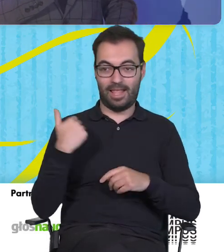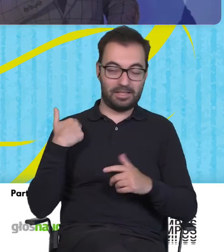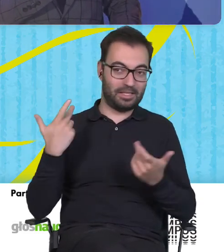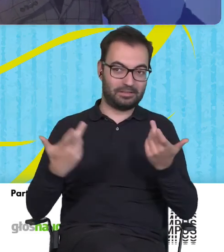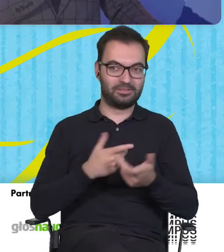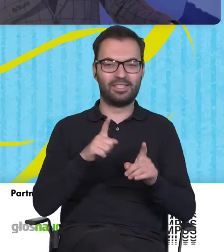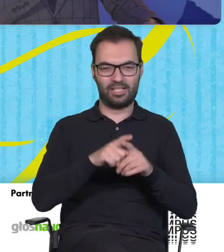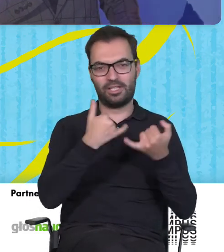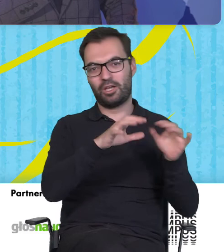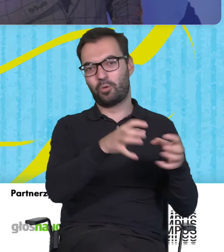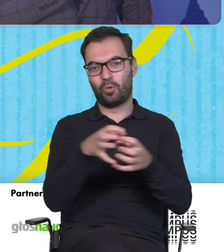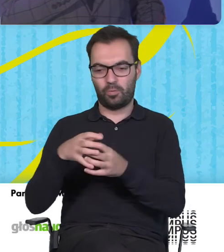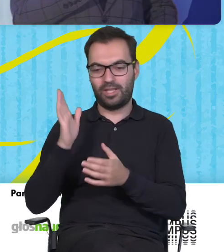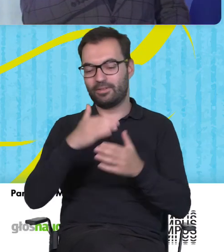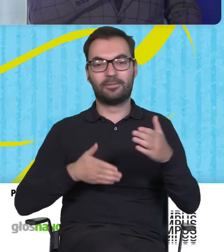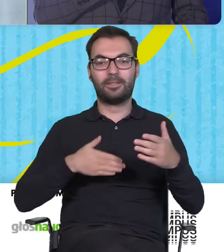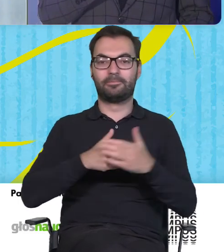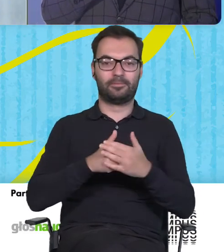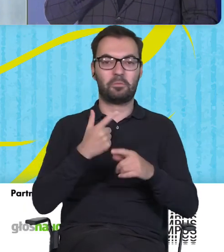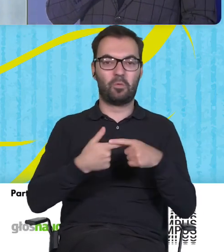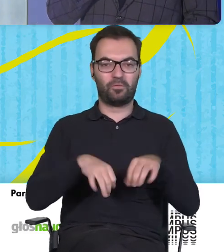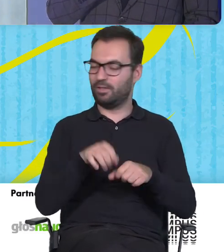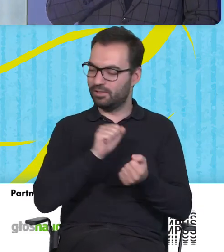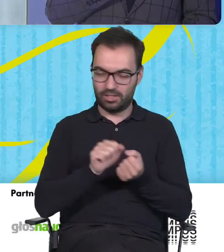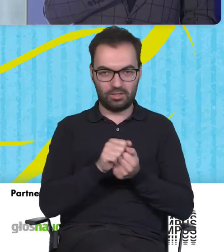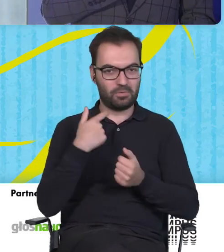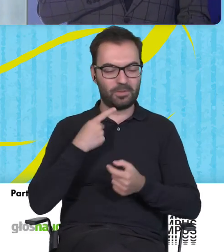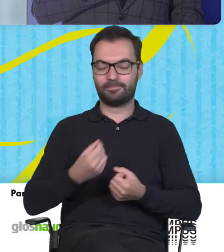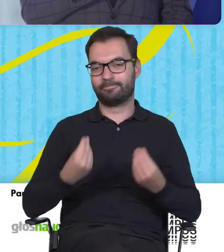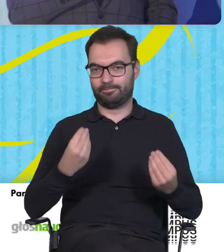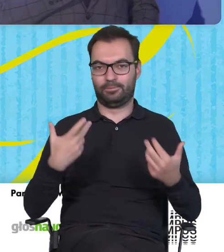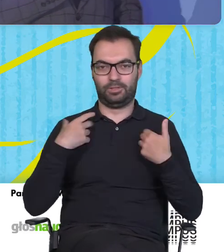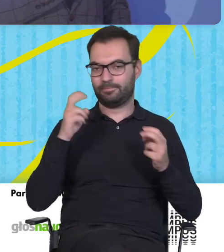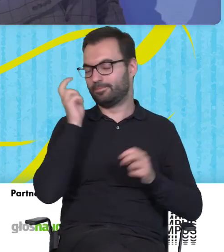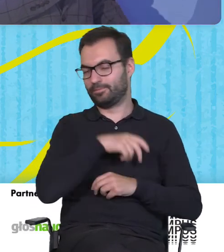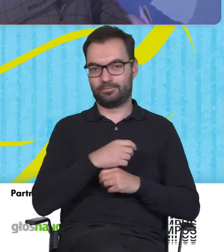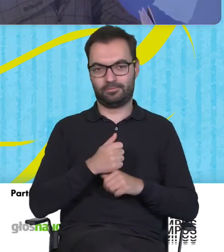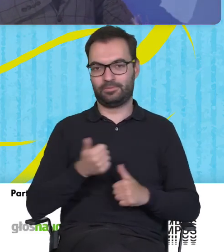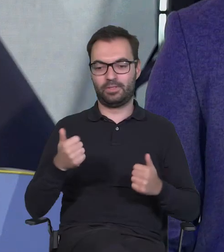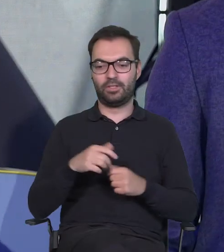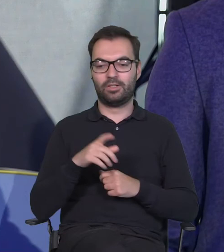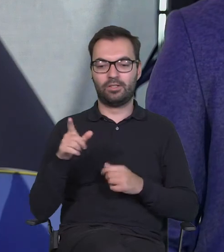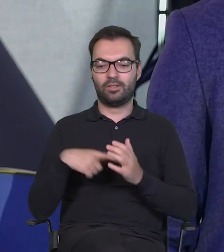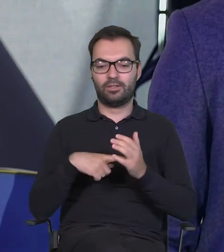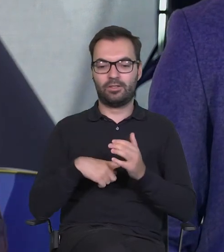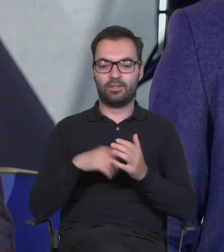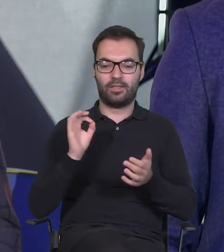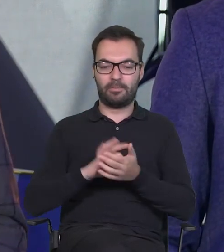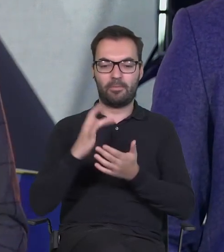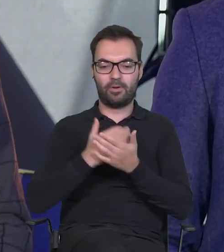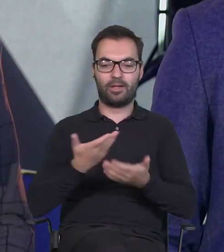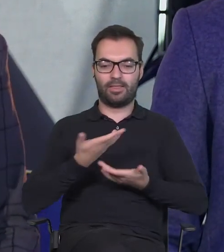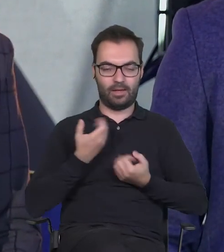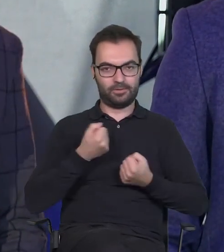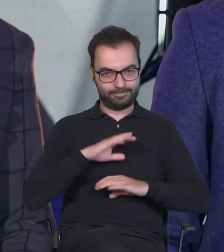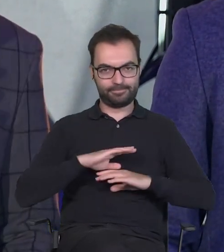nawet grup, które zatrzymały się na etapie półfinału był bardzo wartościowym przeżyciem. Program Soul for Tomorrow dał na pewno nam dużo wiary